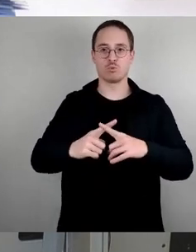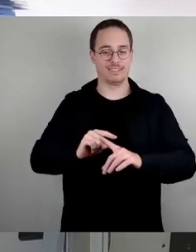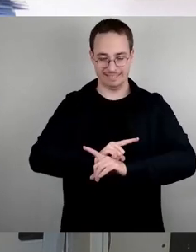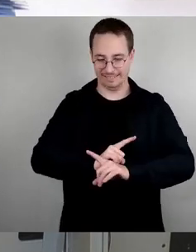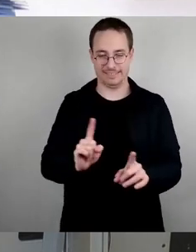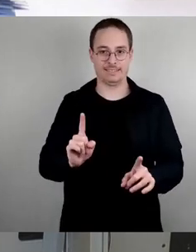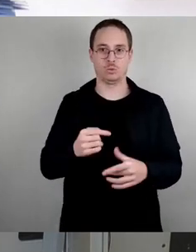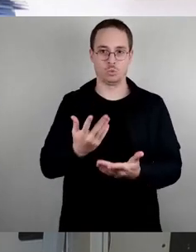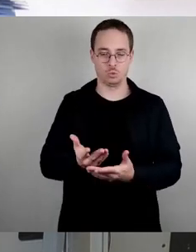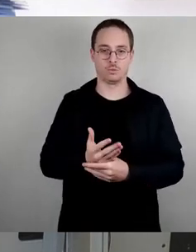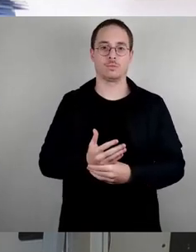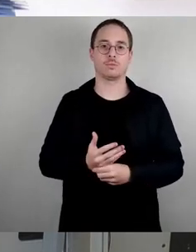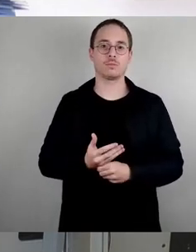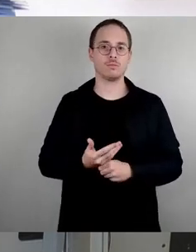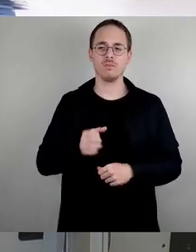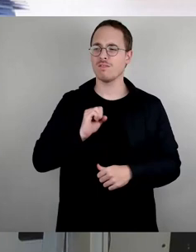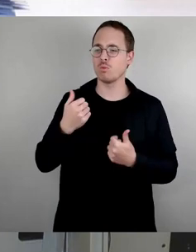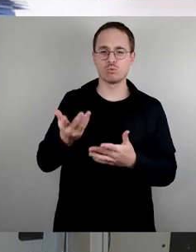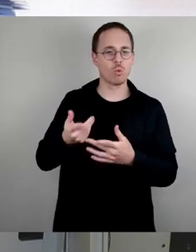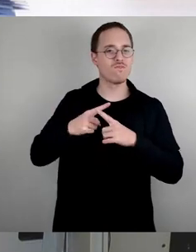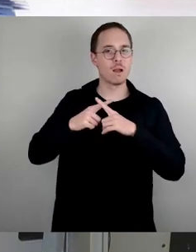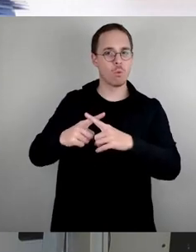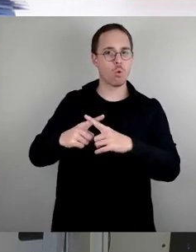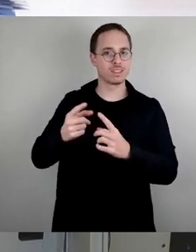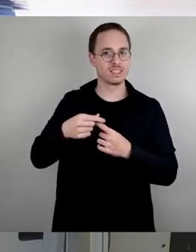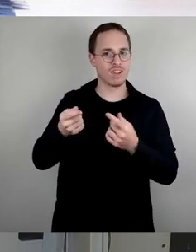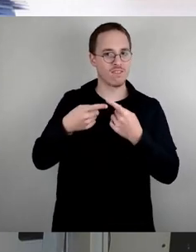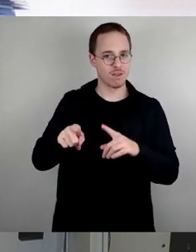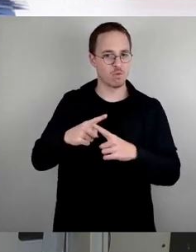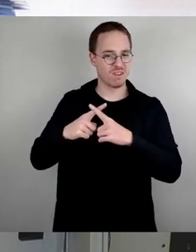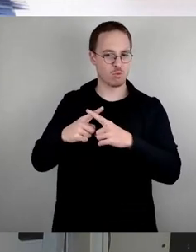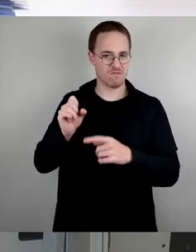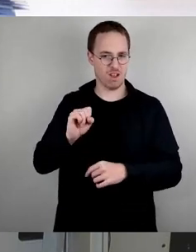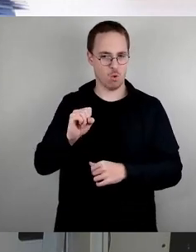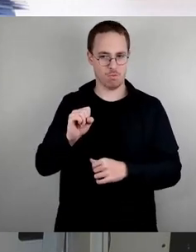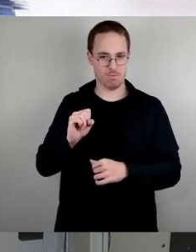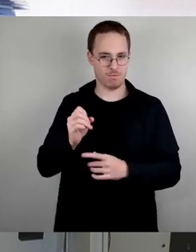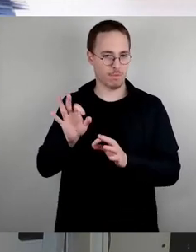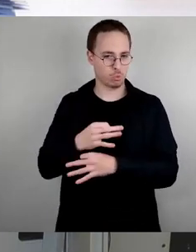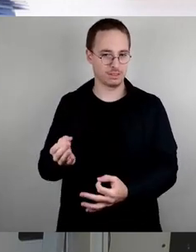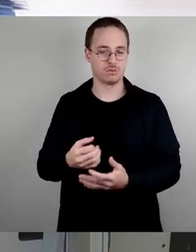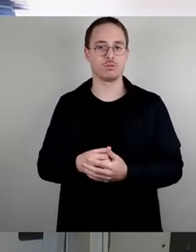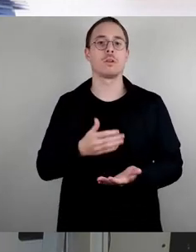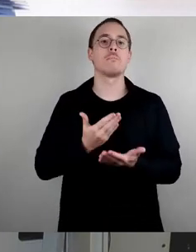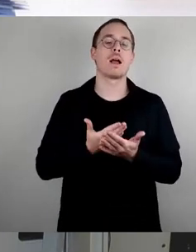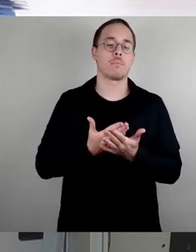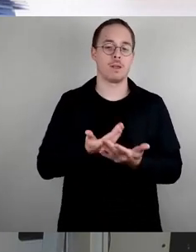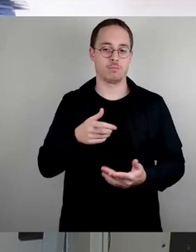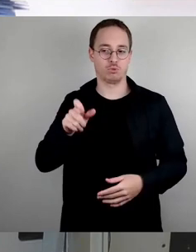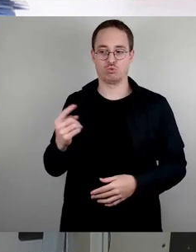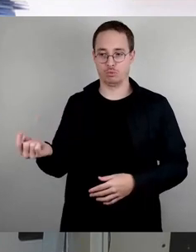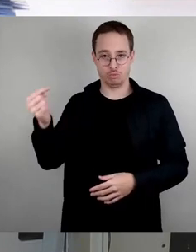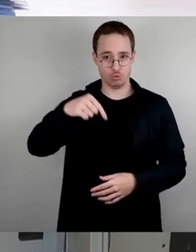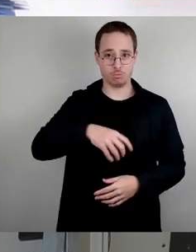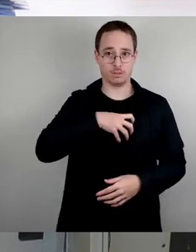von der Zweckentfremdung kontraproduktiv? Wer nach Dresden kommt und eine Unterkunft benötigt, wird dies tun, ob mit Ferienwohnungen, Hotelkapazitäten,